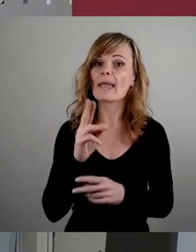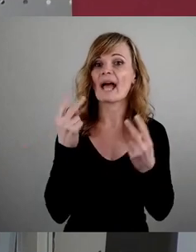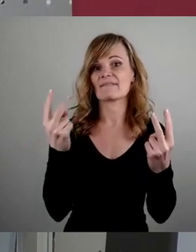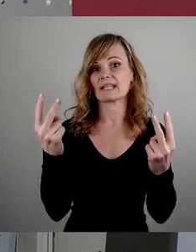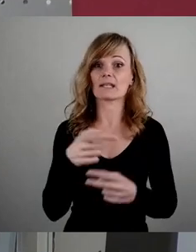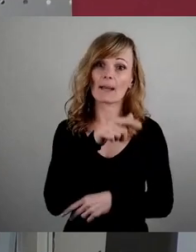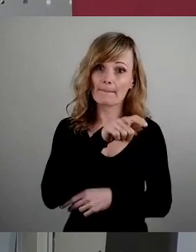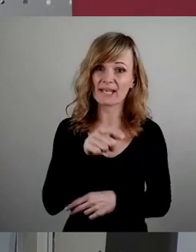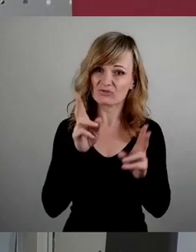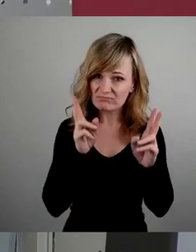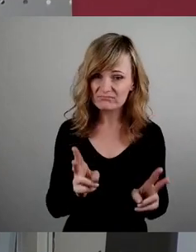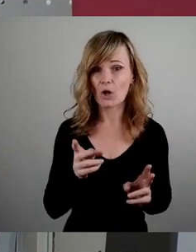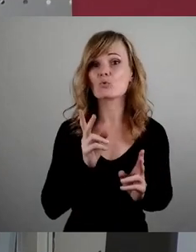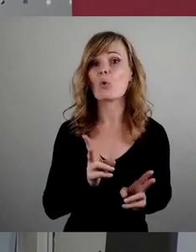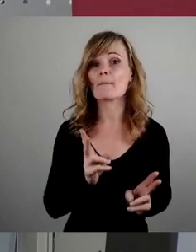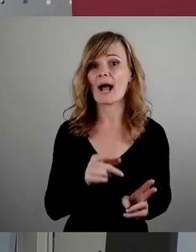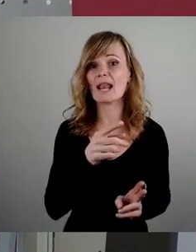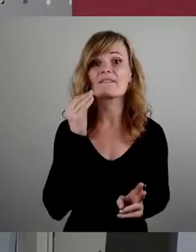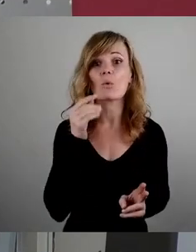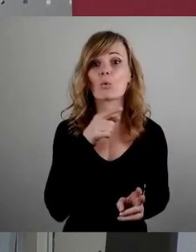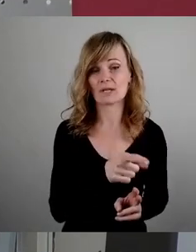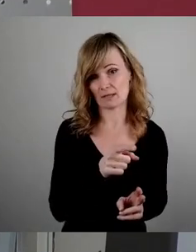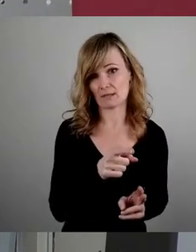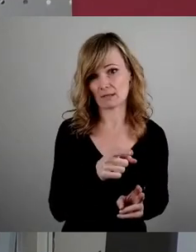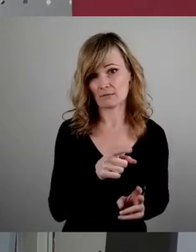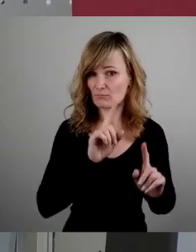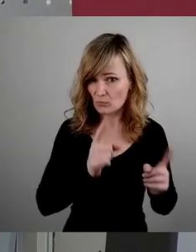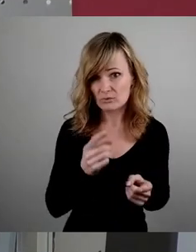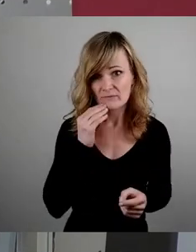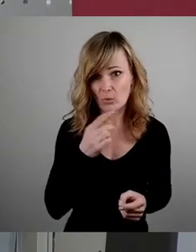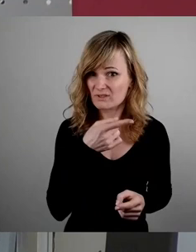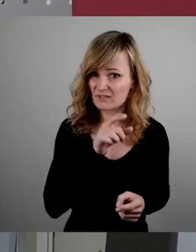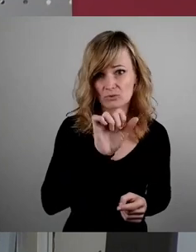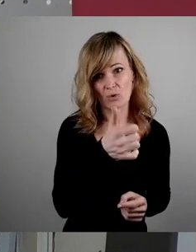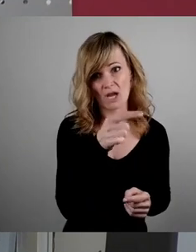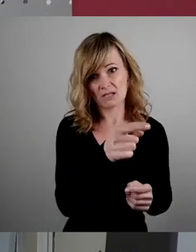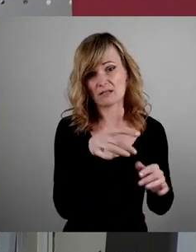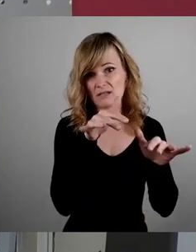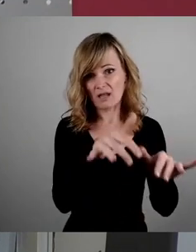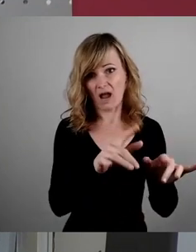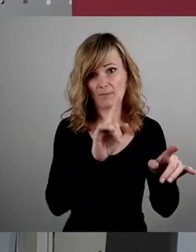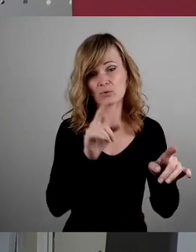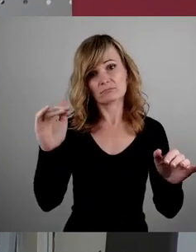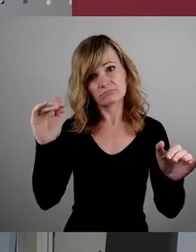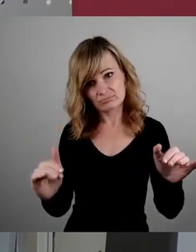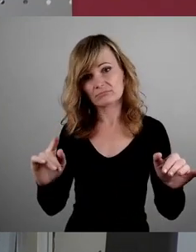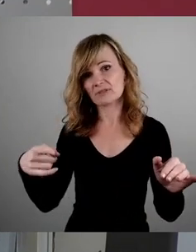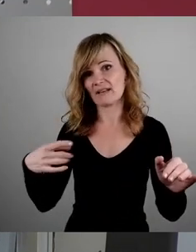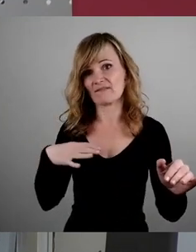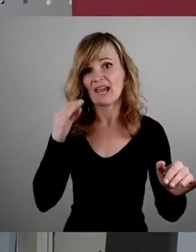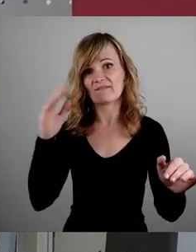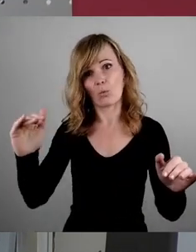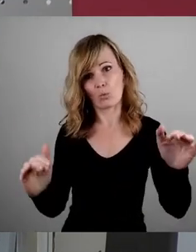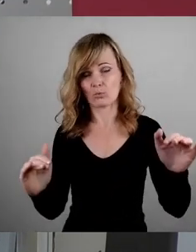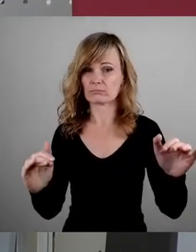tatsächlich ganz normal da drin wohnen wollen und wohnen müssen, zuerst da sein sollten und die Ferienwohnungen für Touristinnen und